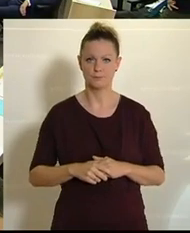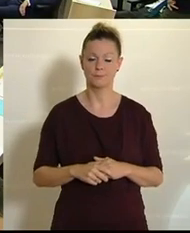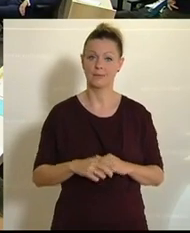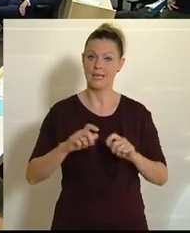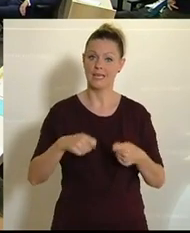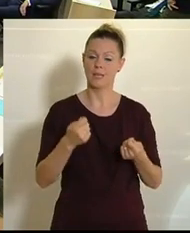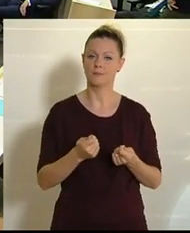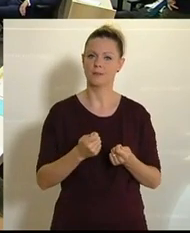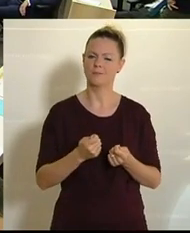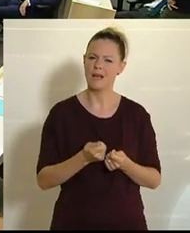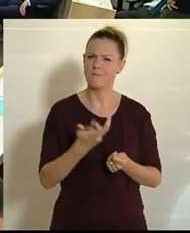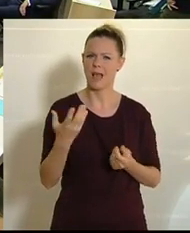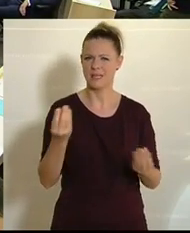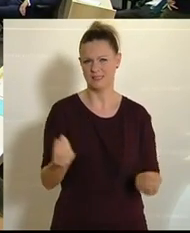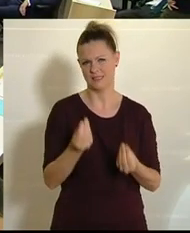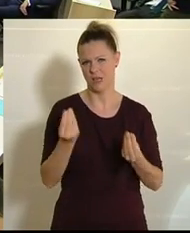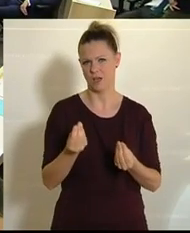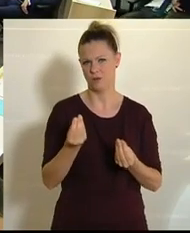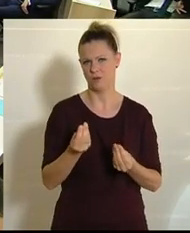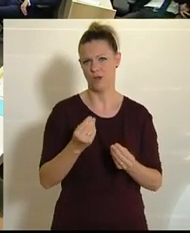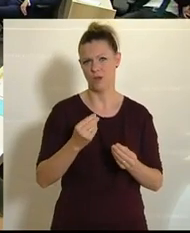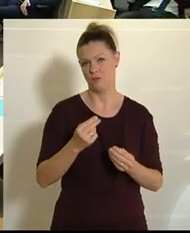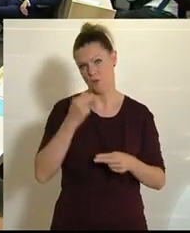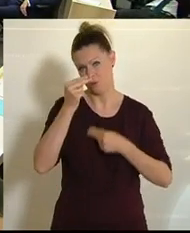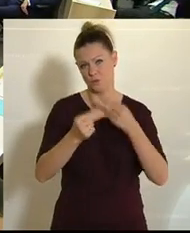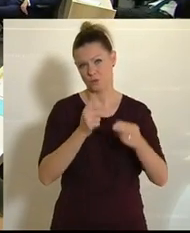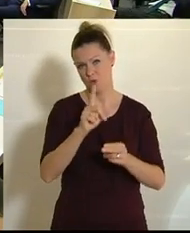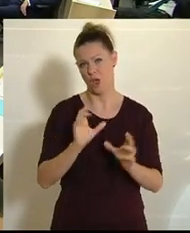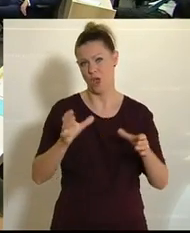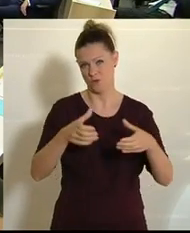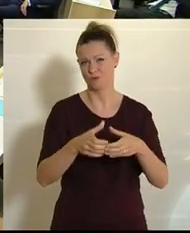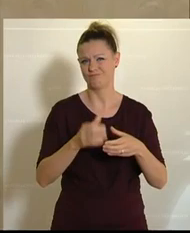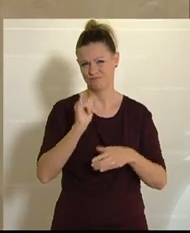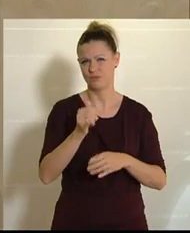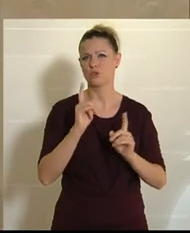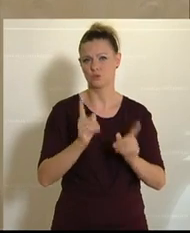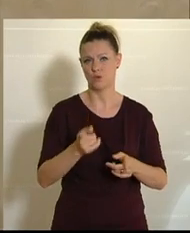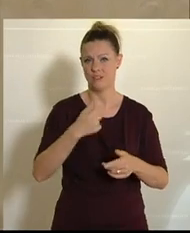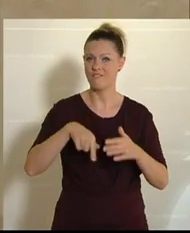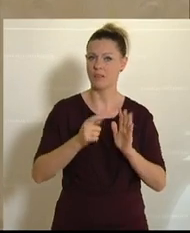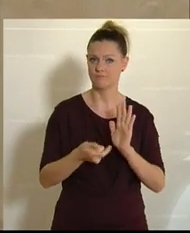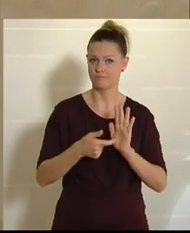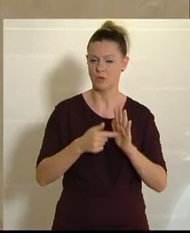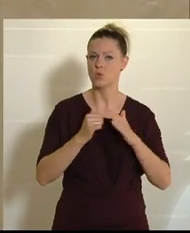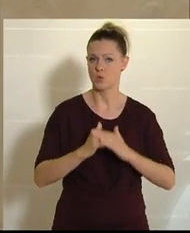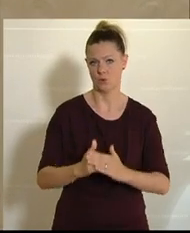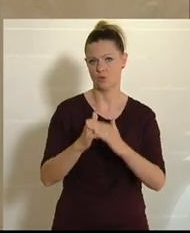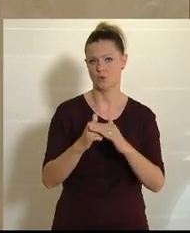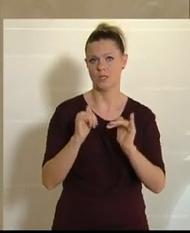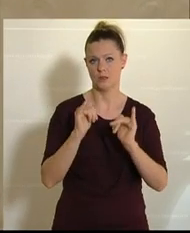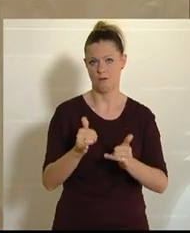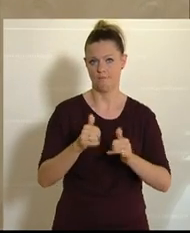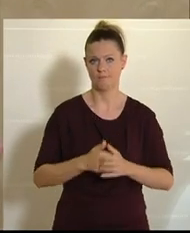da gibt es einiges, was für einen Untersuchungsausschuss spricht. Und wir unterstützen dieses Verlangen auch nach einem,